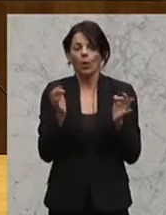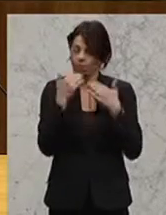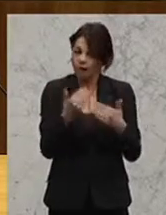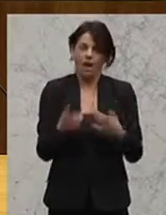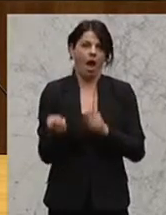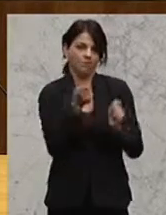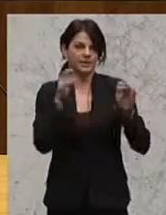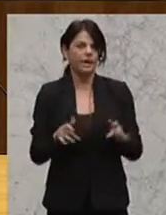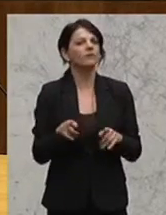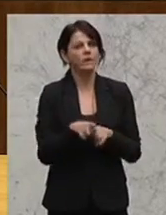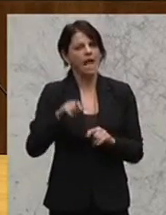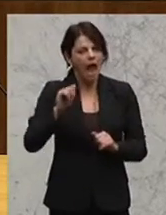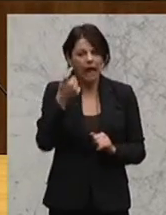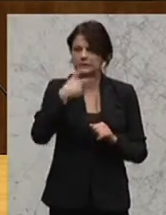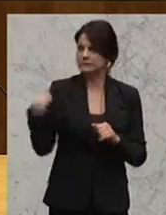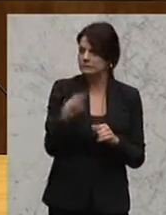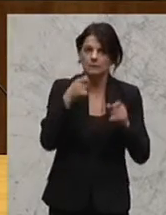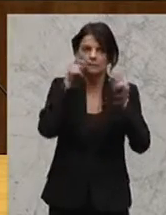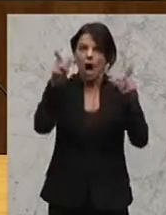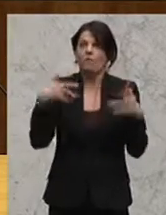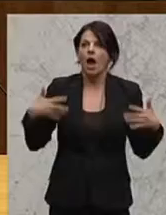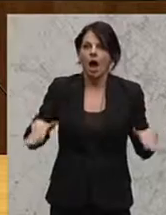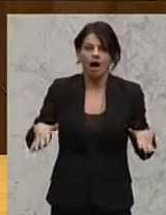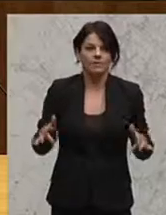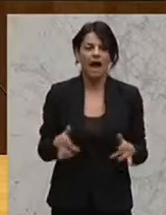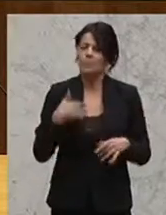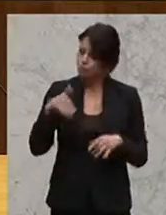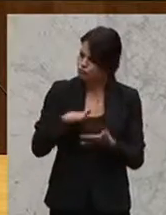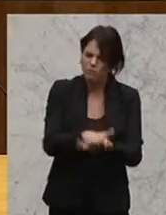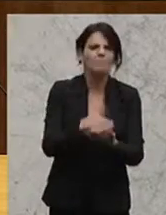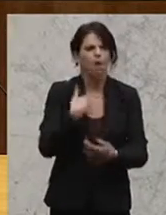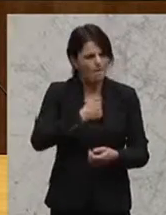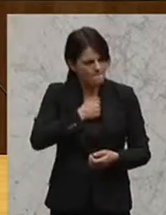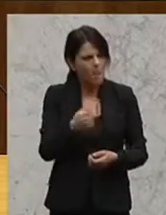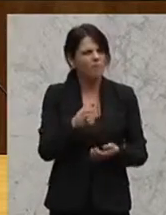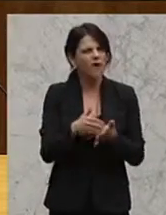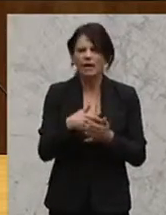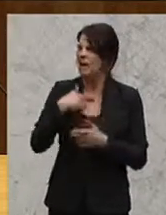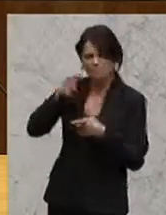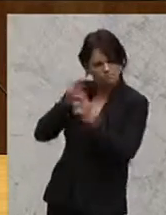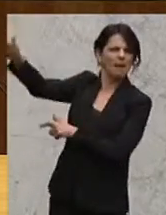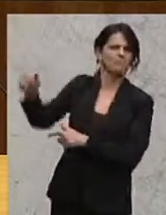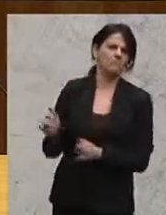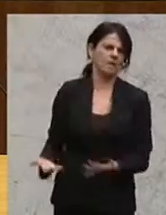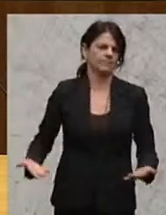gibt, es ist zumindest ein erstes Aufwachen, aber es muss dabei bleiben, dass wir den Mut haben, hier auch tatsächlich die Stirn zu bieten.